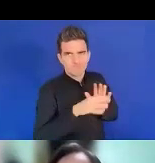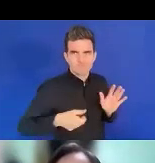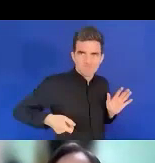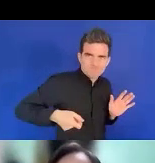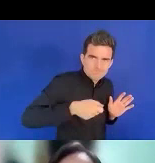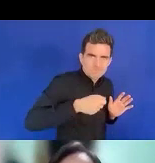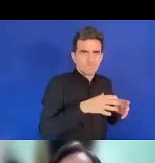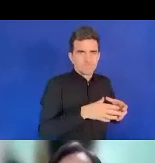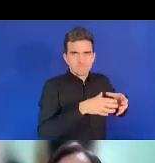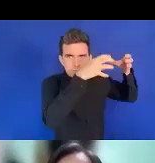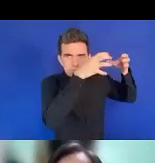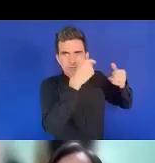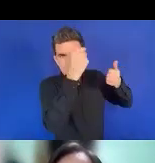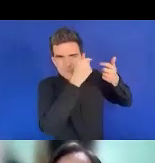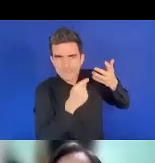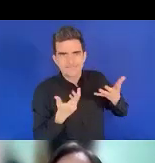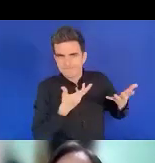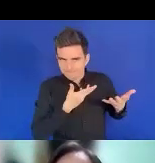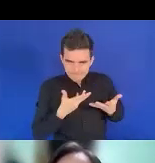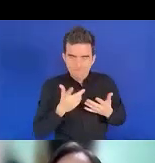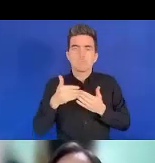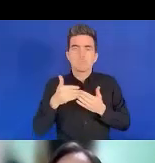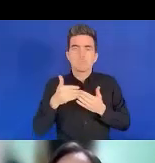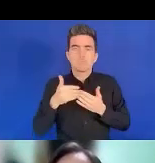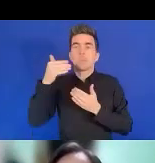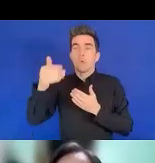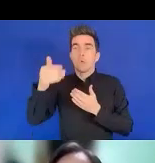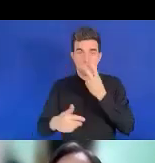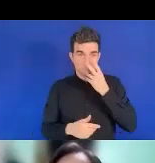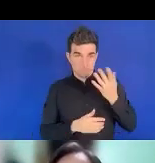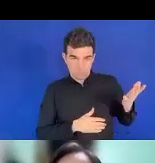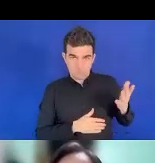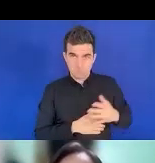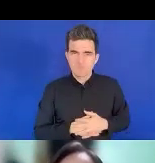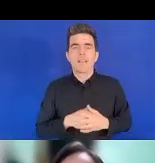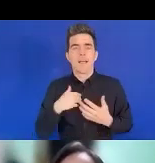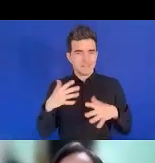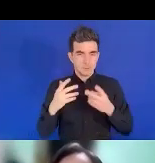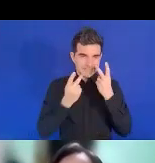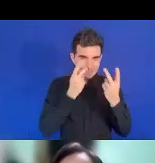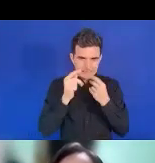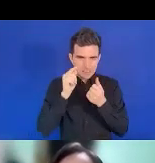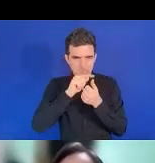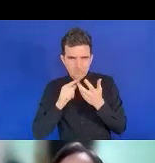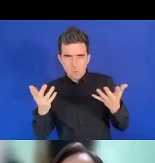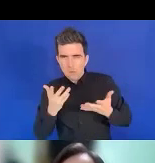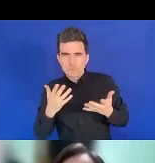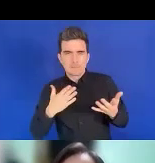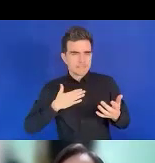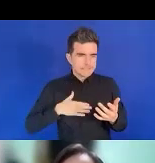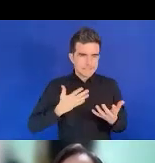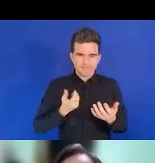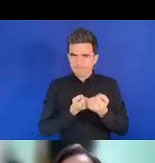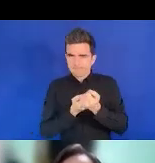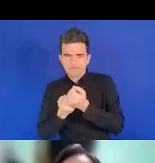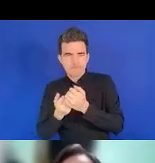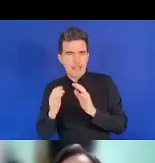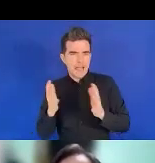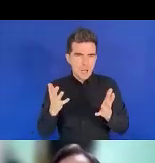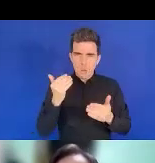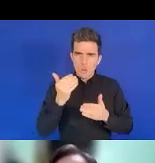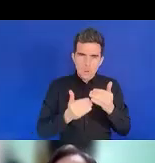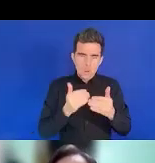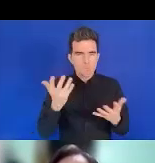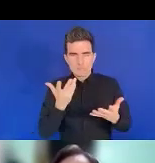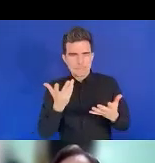identifié certains domaines qui doivent réduire les cas dans la réduction